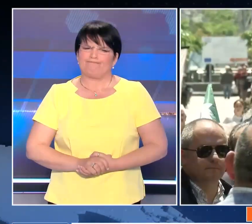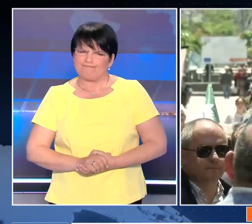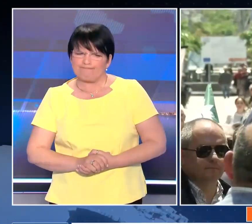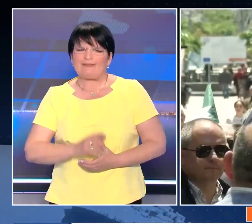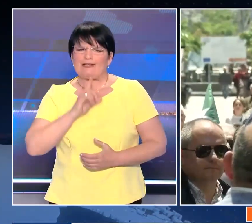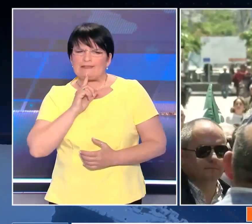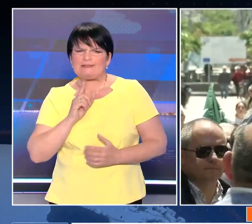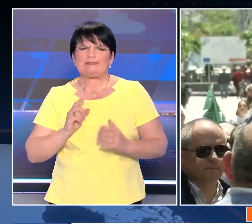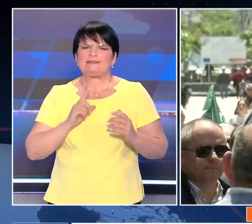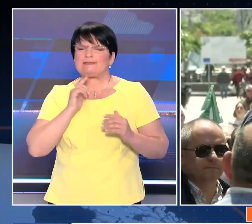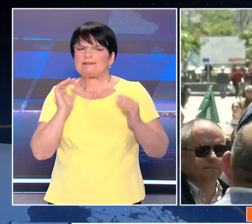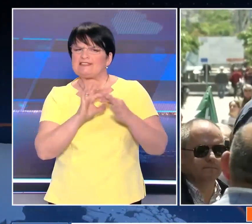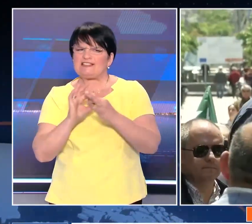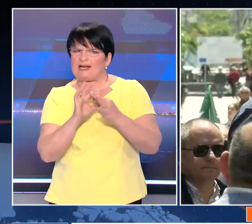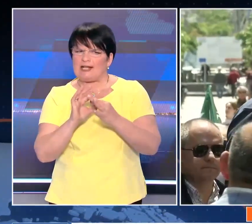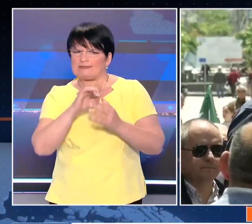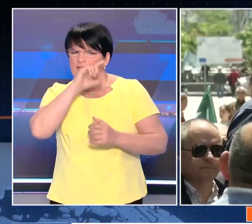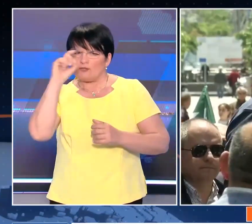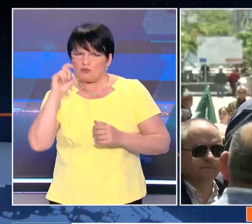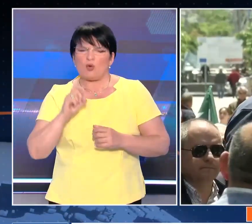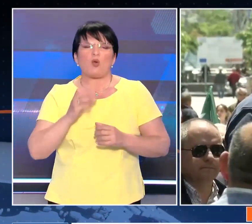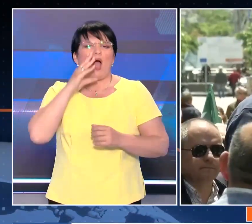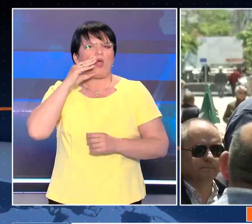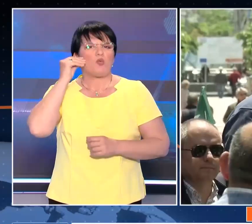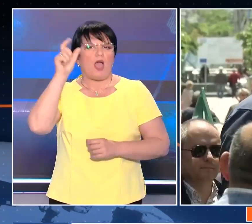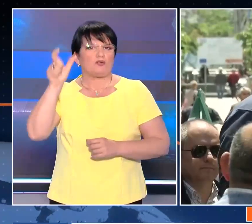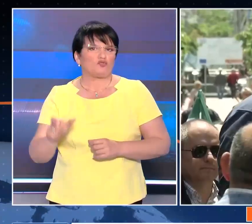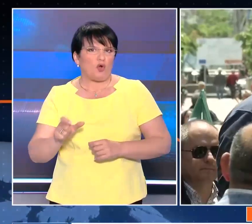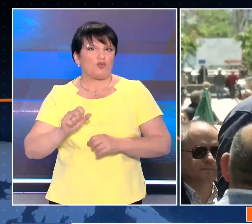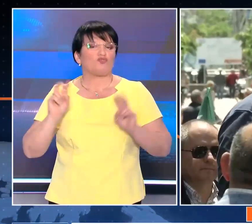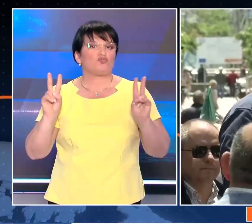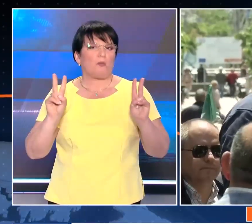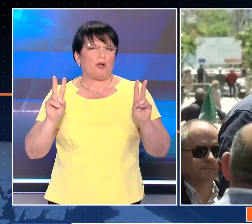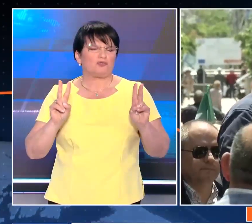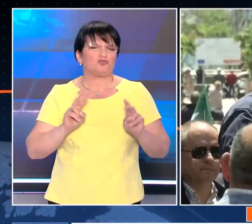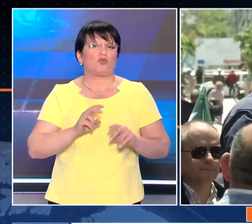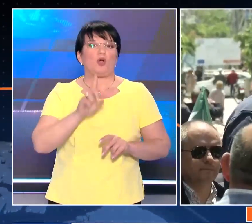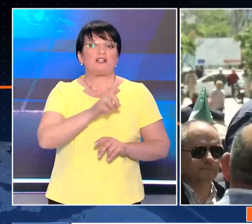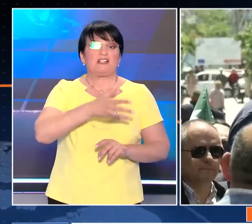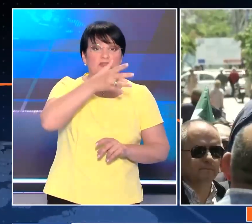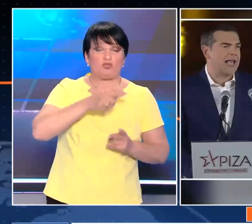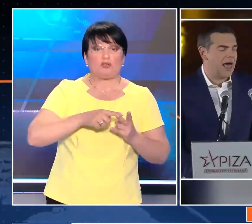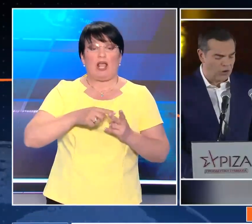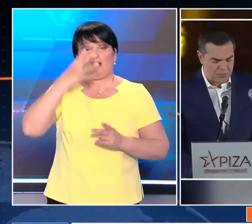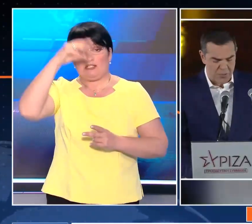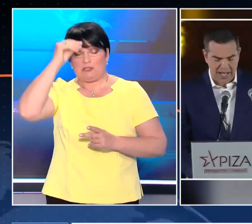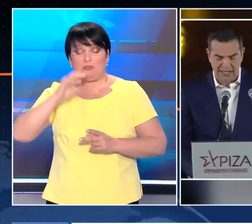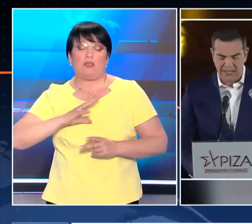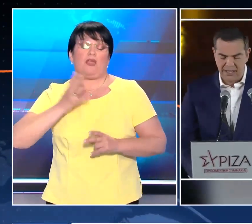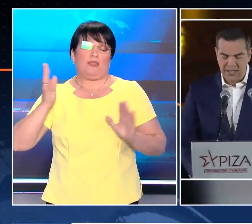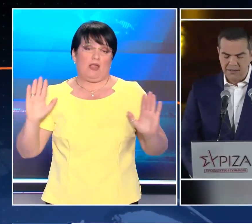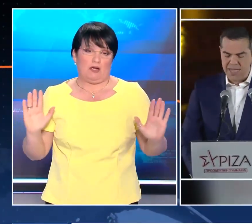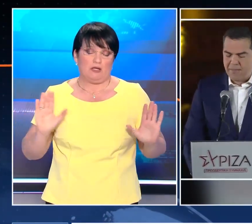παραμένει η εξίσωση των συνεργασιών με τον Νίκο Ανδρουλάκη να επιμένει στο ούτε με τον Τσίπρα ούτε με τον Μητσοτάκη. Εάν